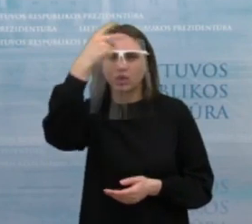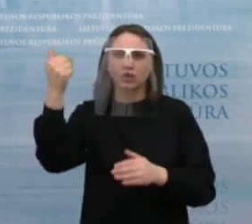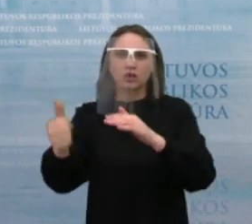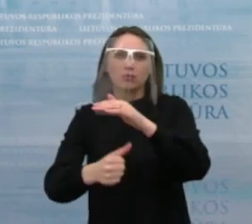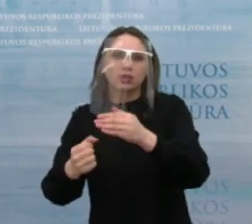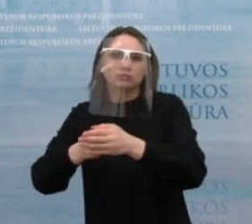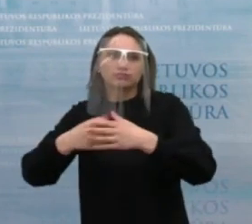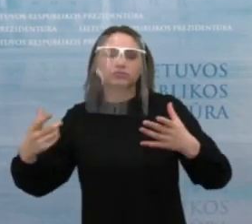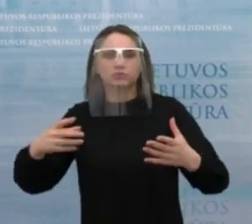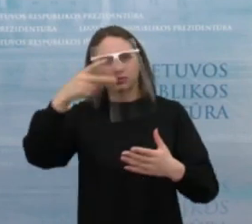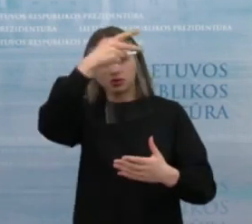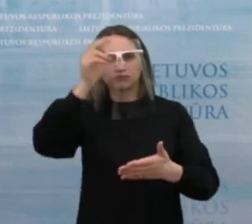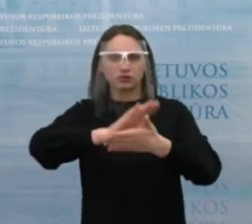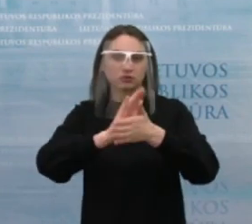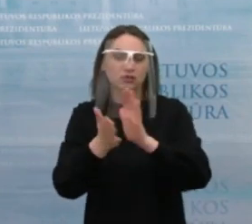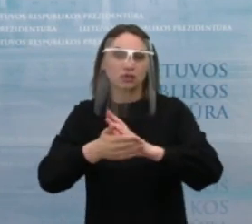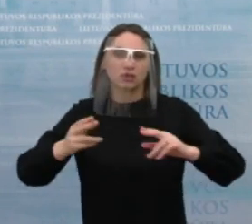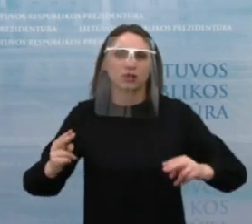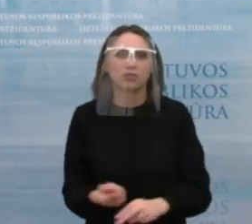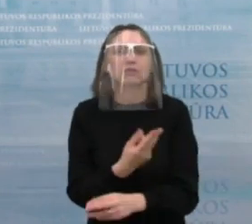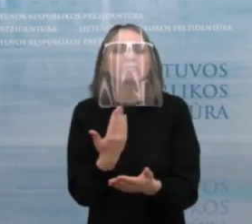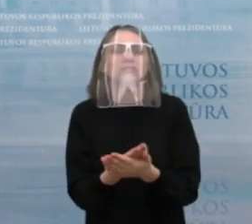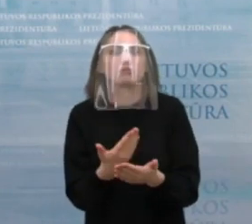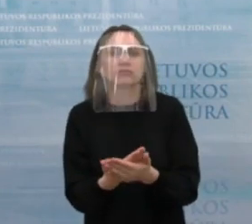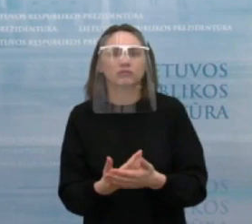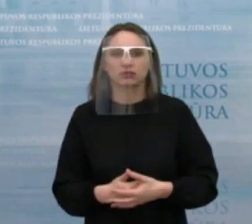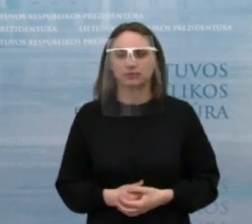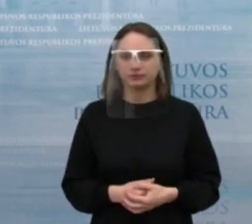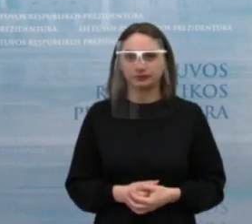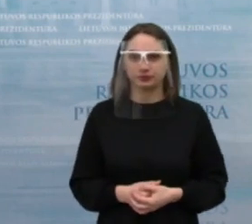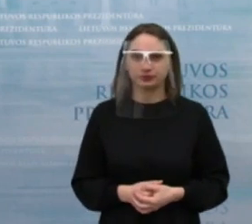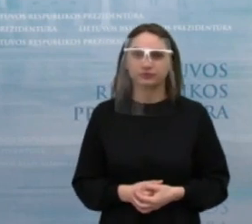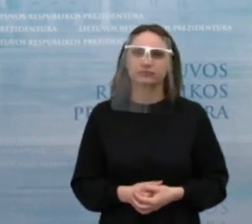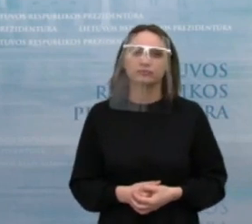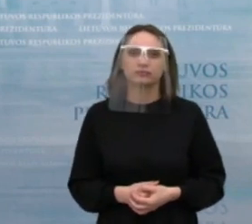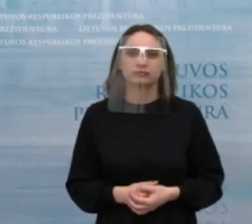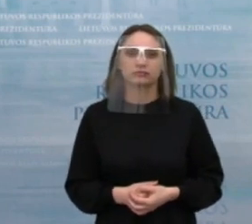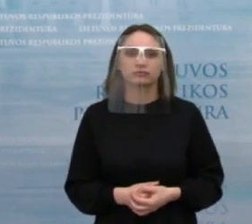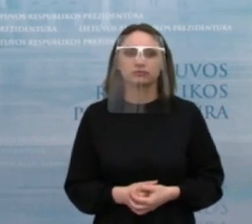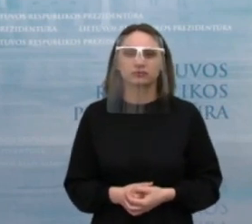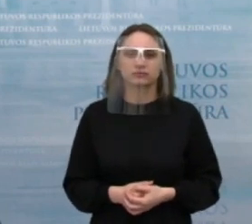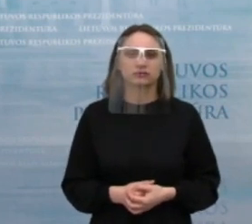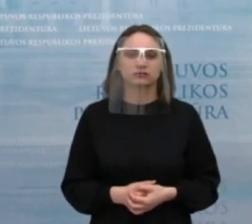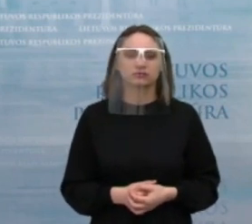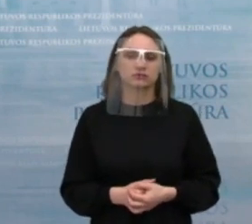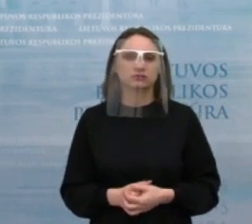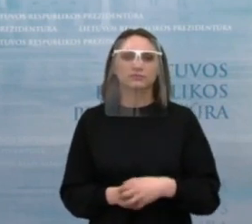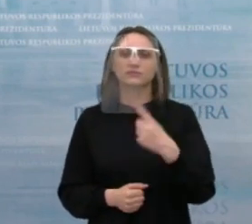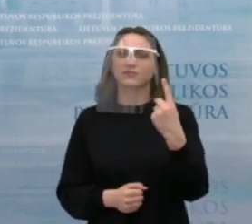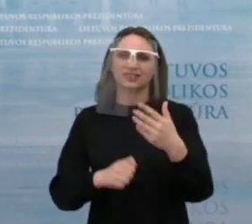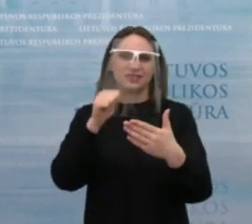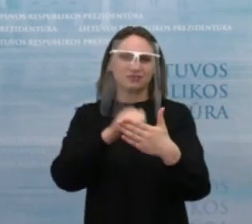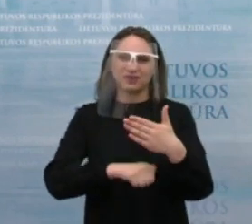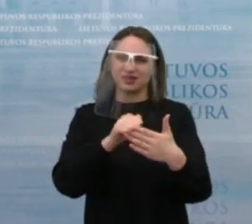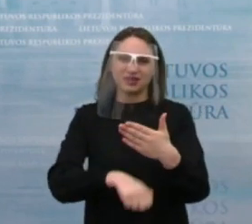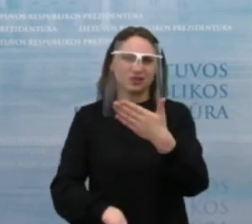nesugebėjome su juo susitvarkyti taip kaip kitos šalys? Na tai turbūt negalima išskirti vienos priežasties, yra visas kompleksas